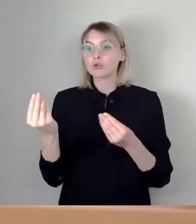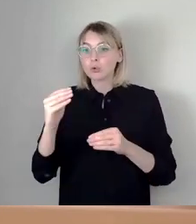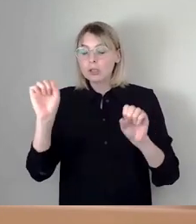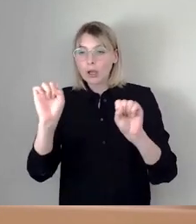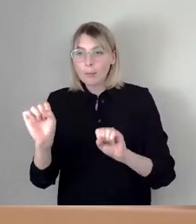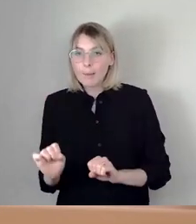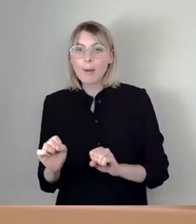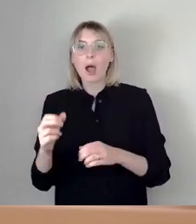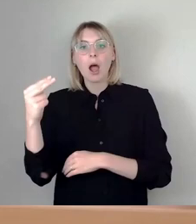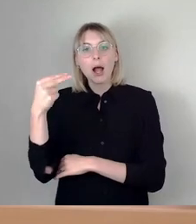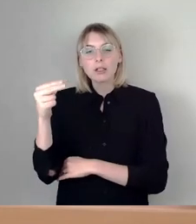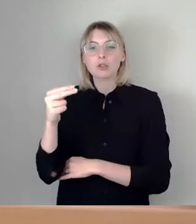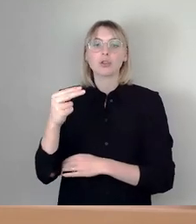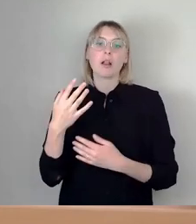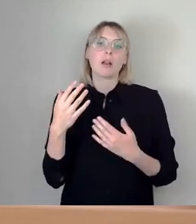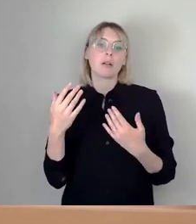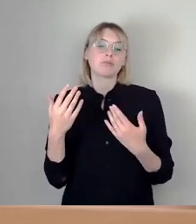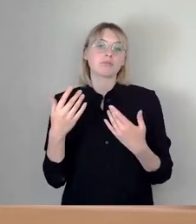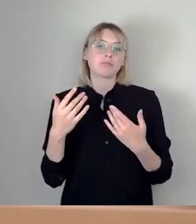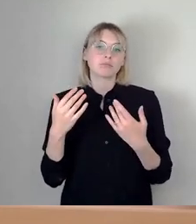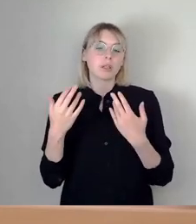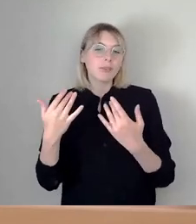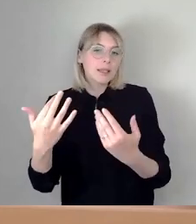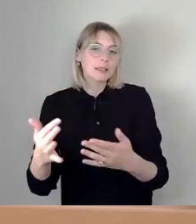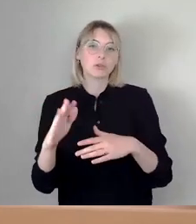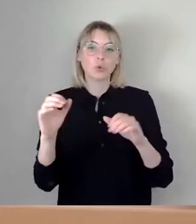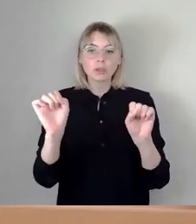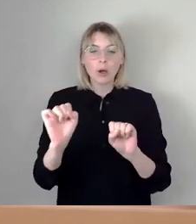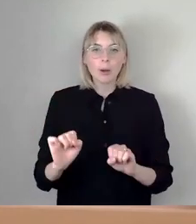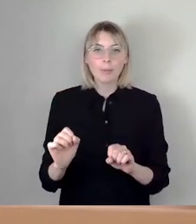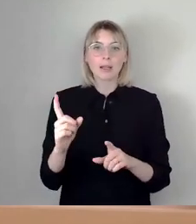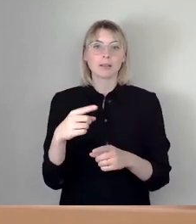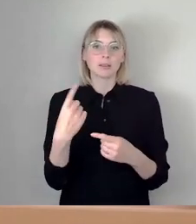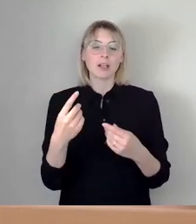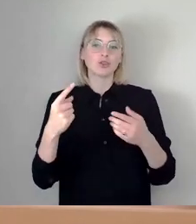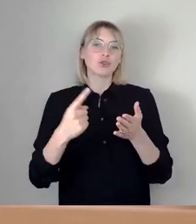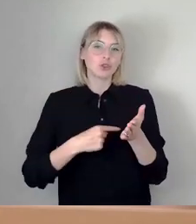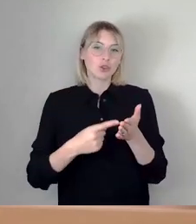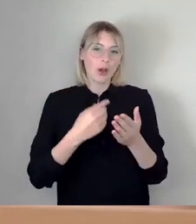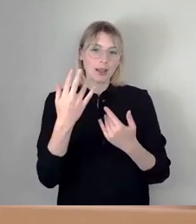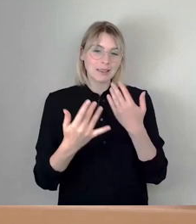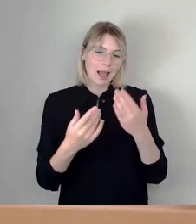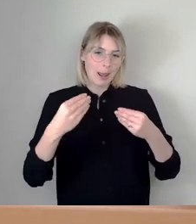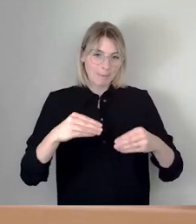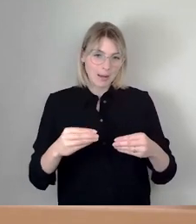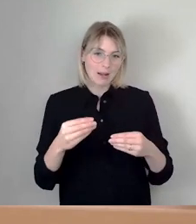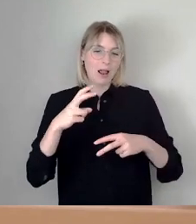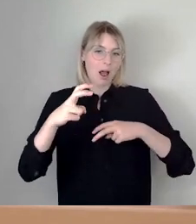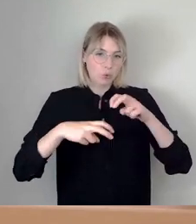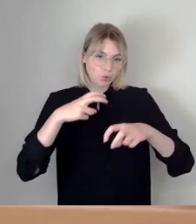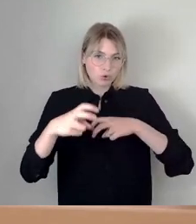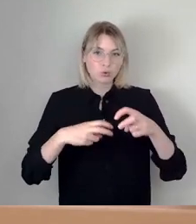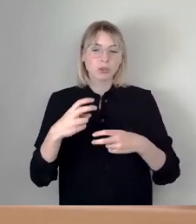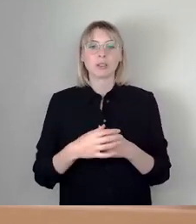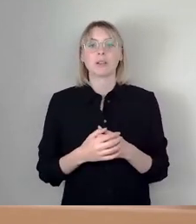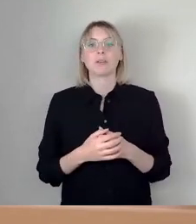Grünanlagen, bezahlen wir aus Steuerzahlermitteln, was natürlich das Problem nicht kleiner macht. Wir versuchen, die Reinigungszyklen